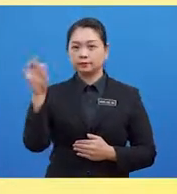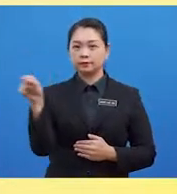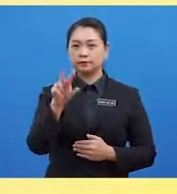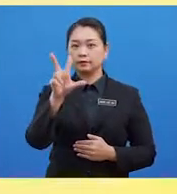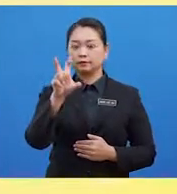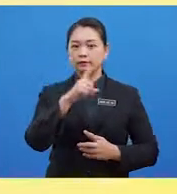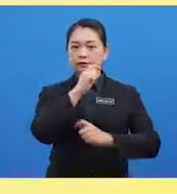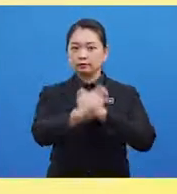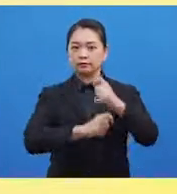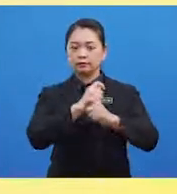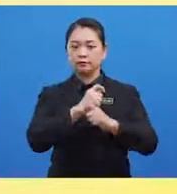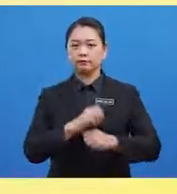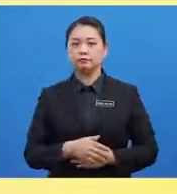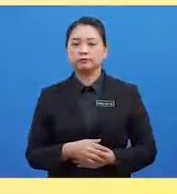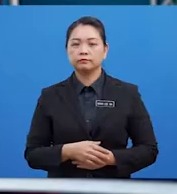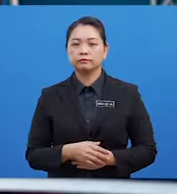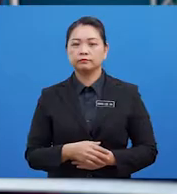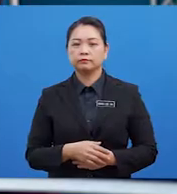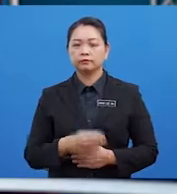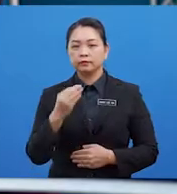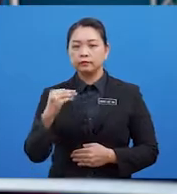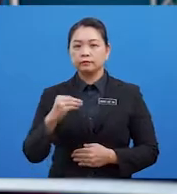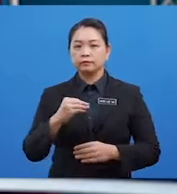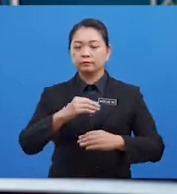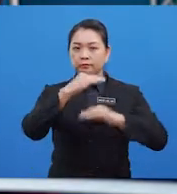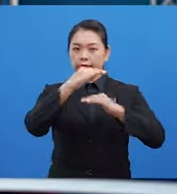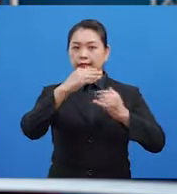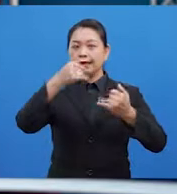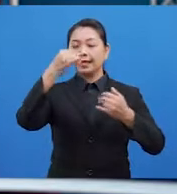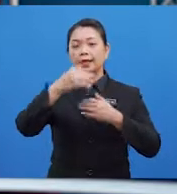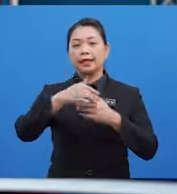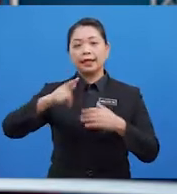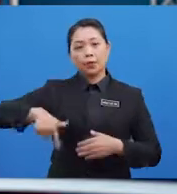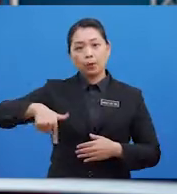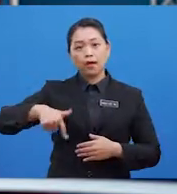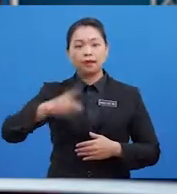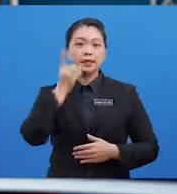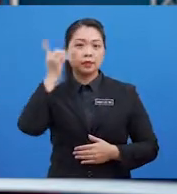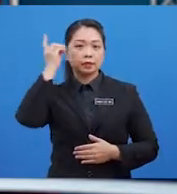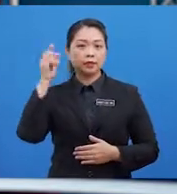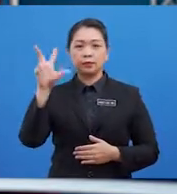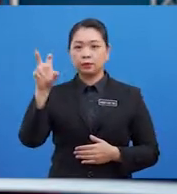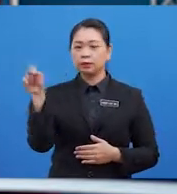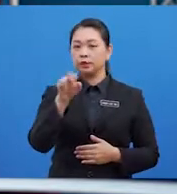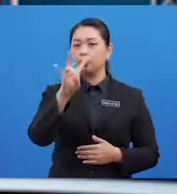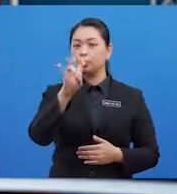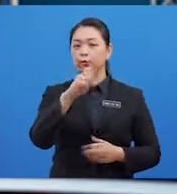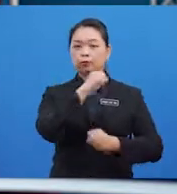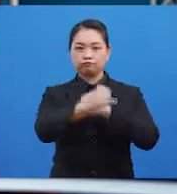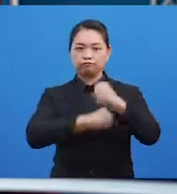hingga ke 30 tahun Dan peringkat lewat dewasa 30 hingga ke 70 tahun